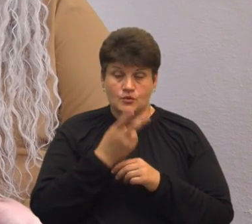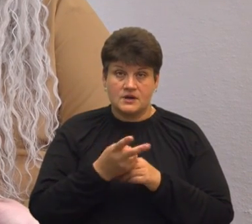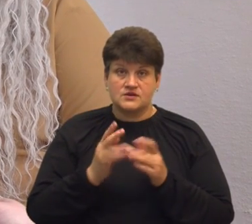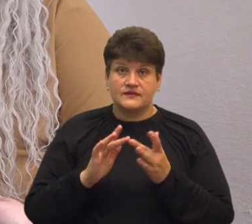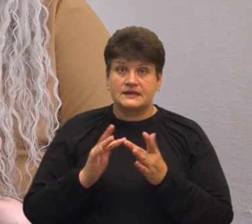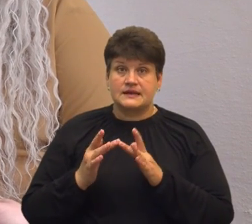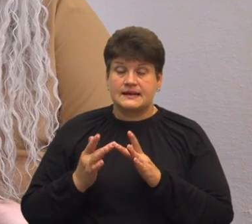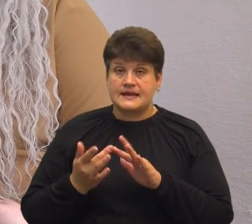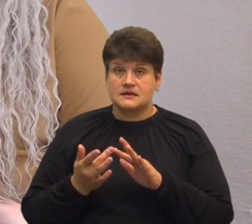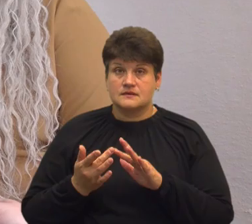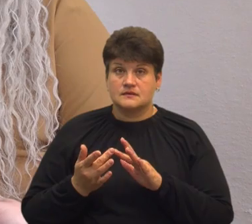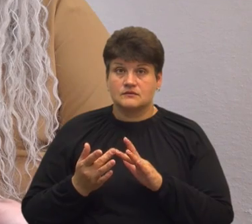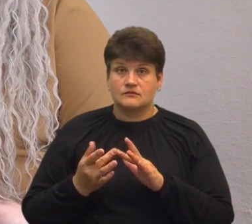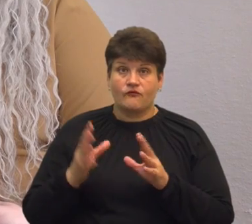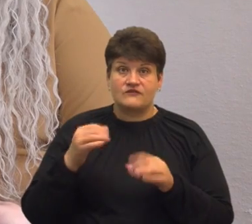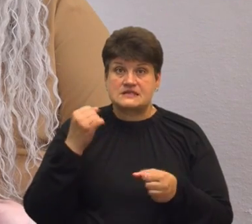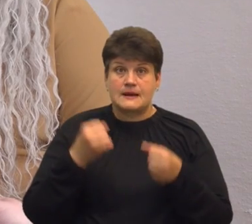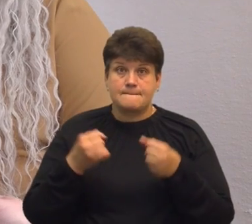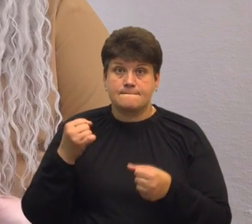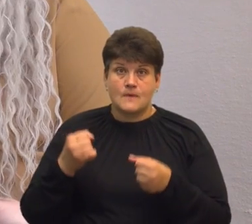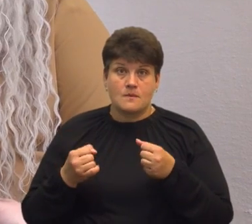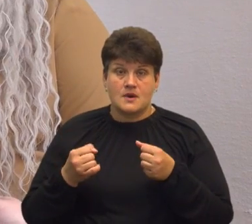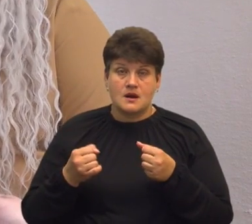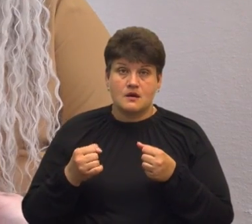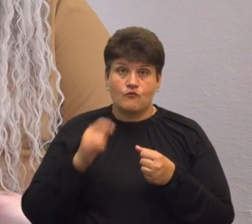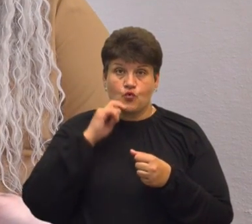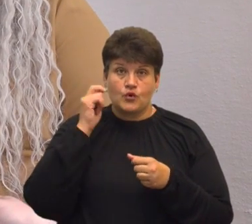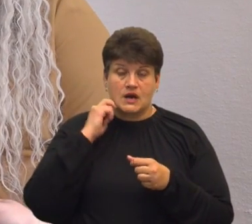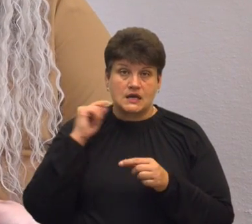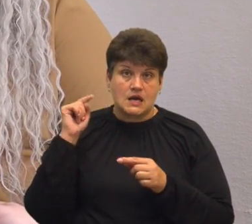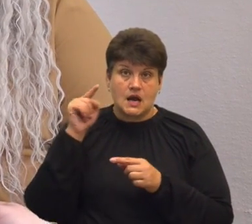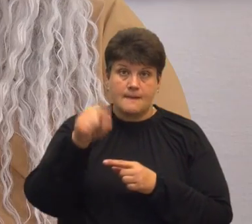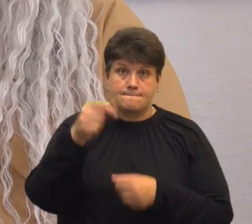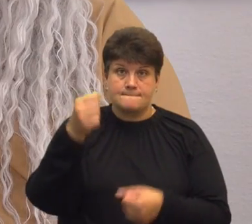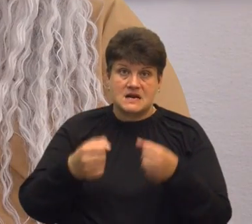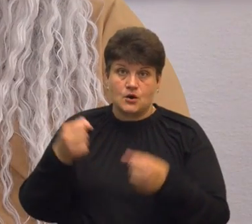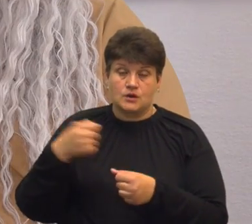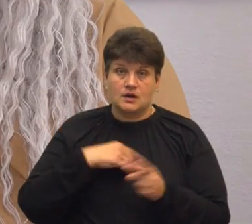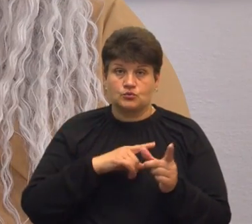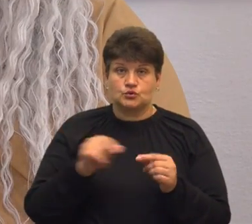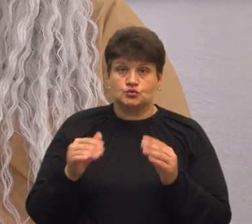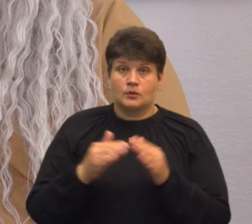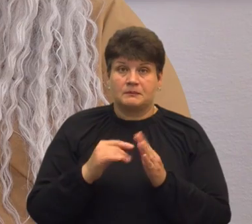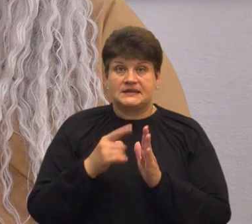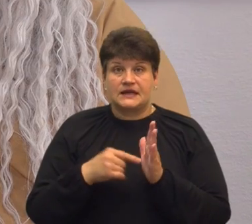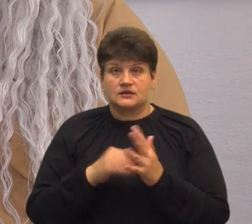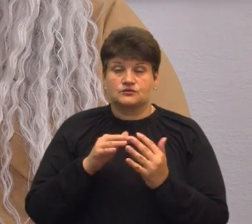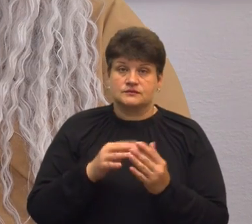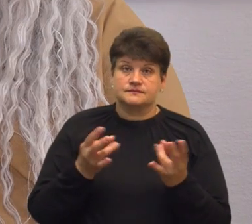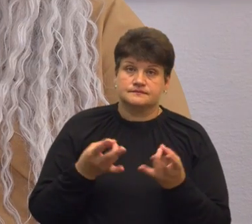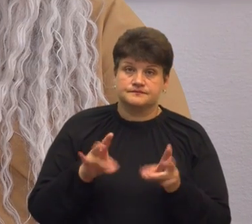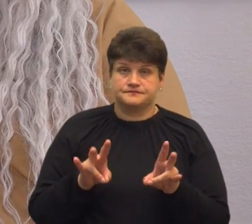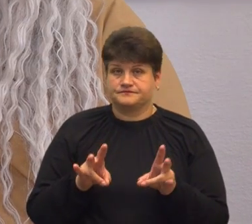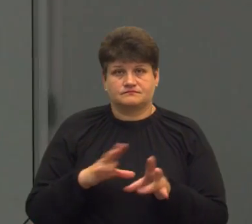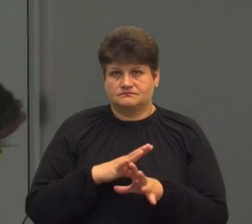все бомбить. Україну прильотився, я поїхав зразу додому. Питанням, чи воювати, чи не воювати, для мене